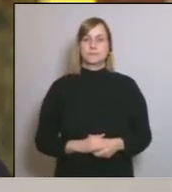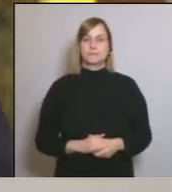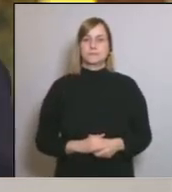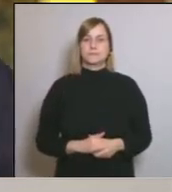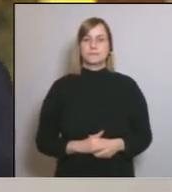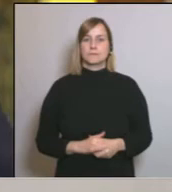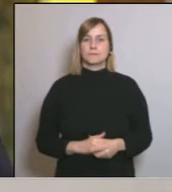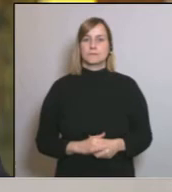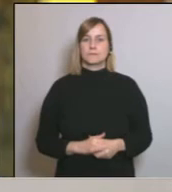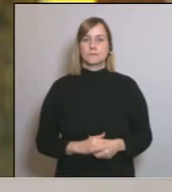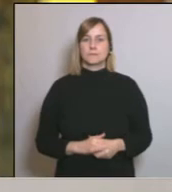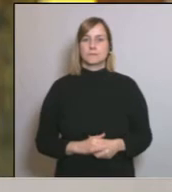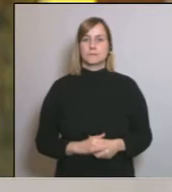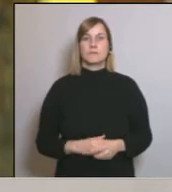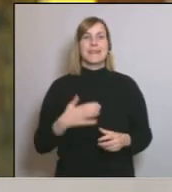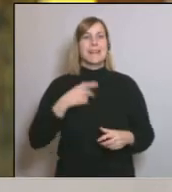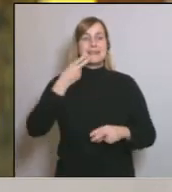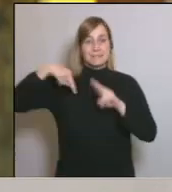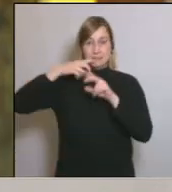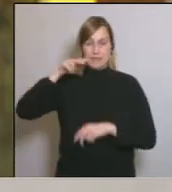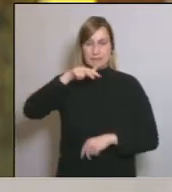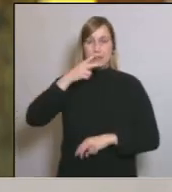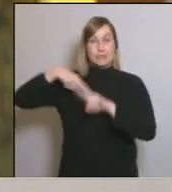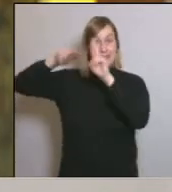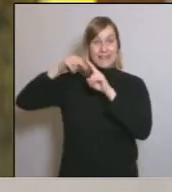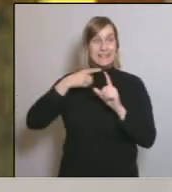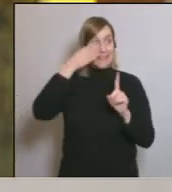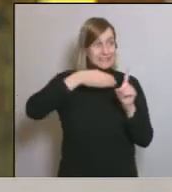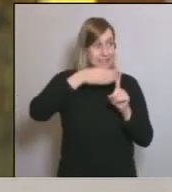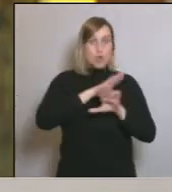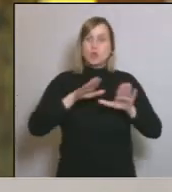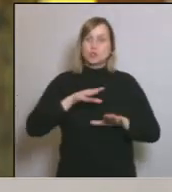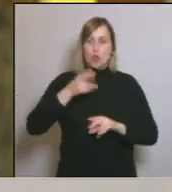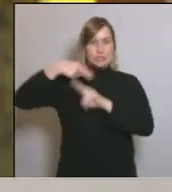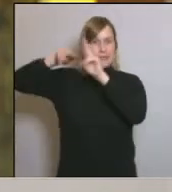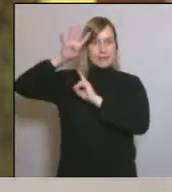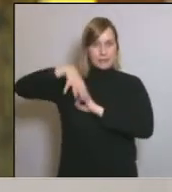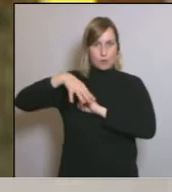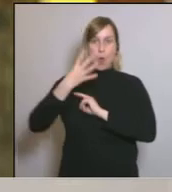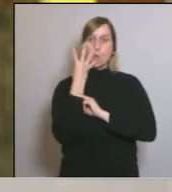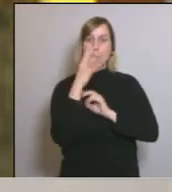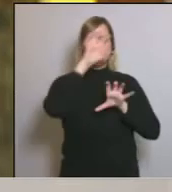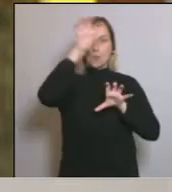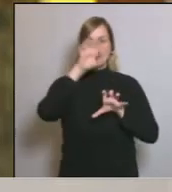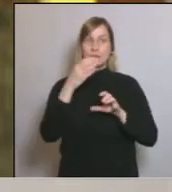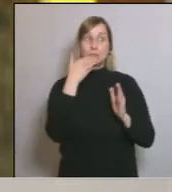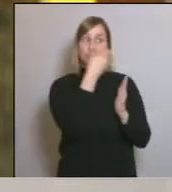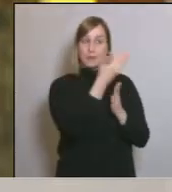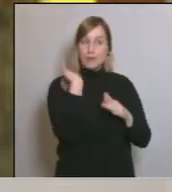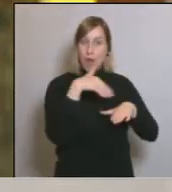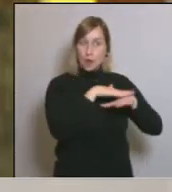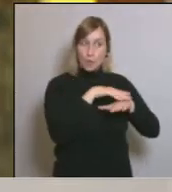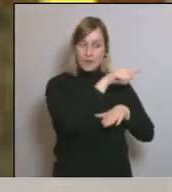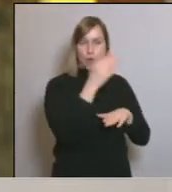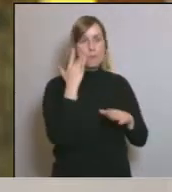La Generalitat està insistint una i otra vegades però ja no és només la Generalitat de Catalunya son quatre comunitats autónomas que hem pedit del govern aquest